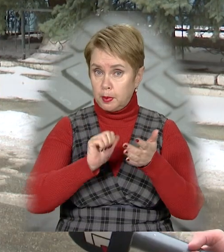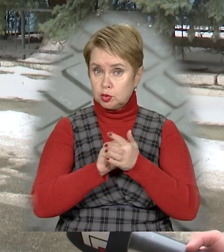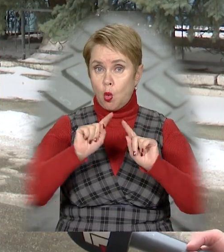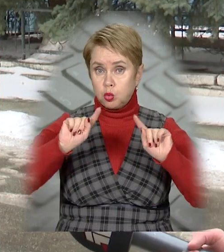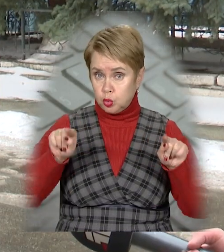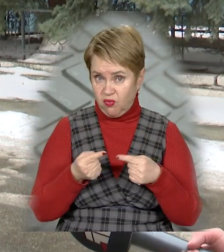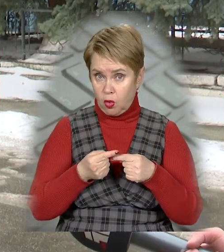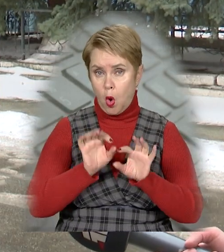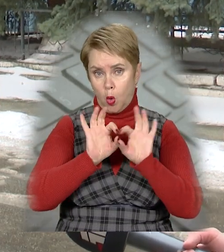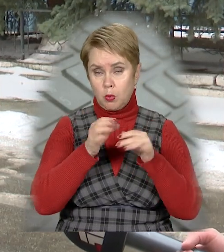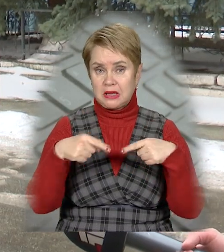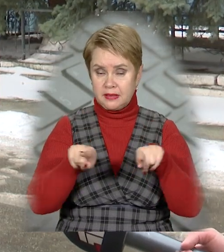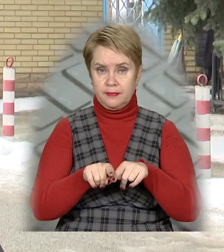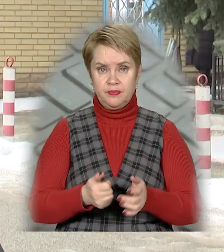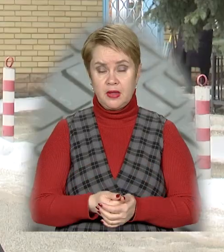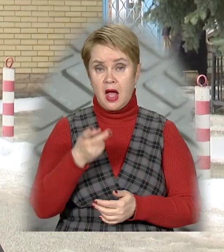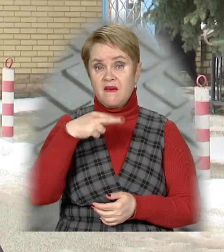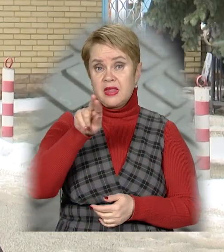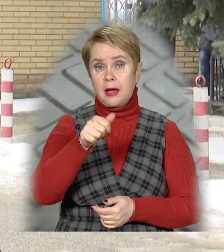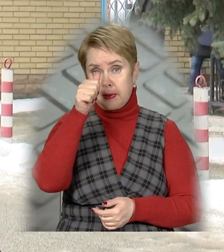причини її утворення, коментують так.